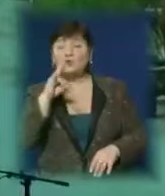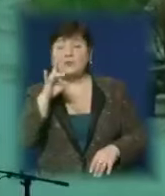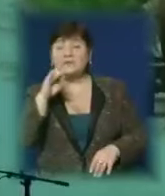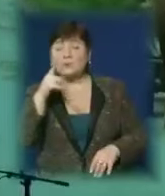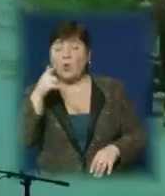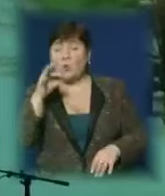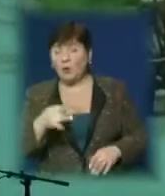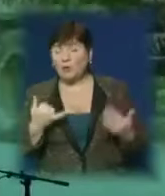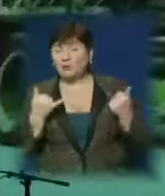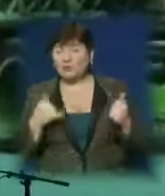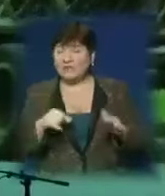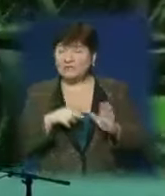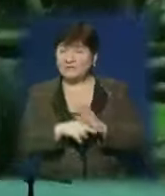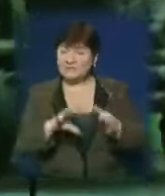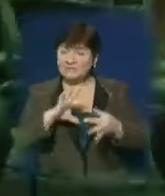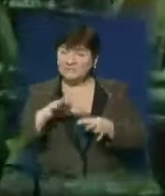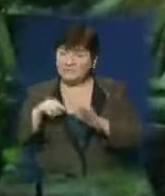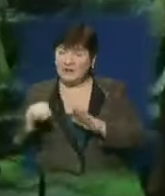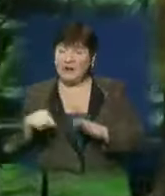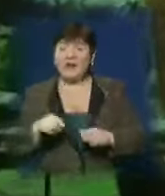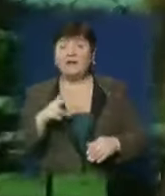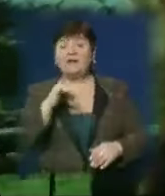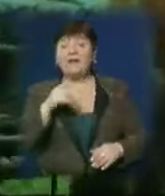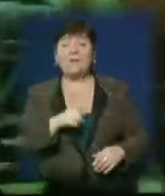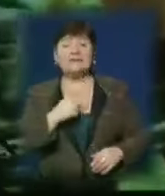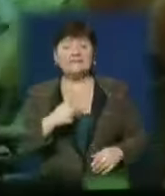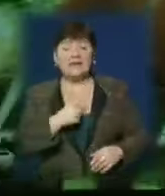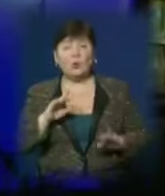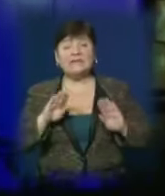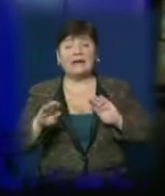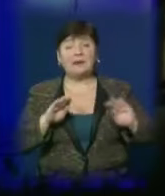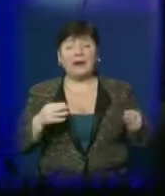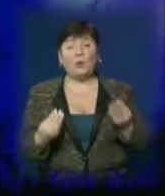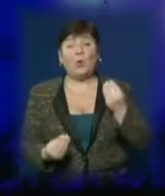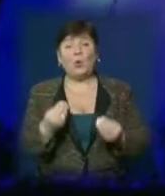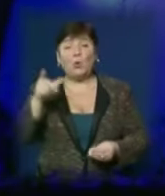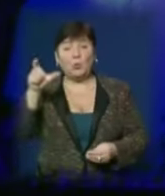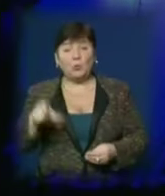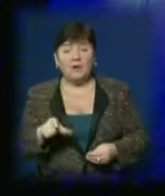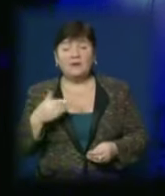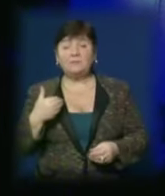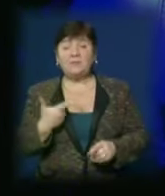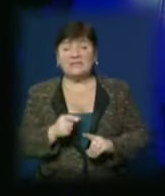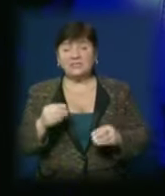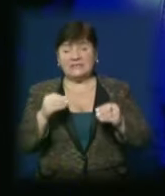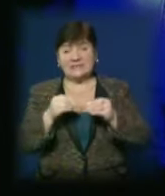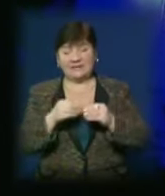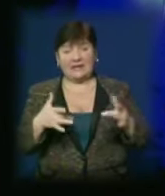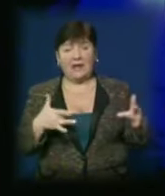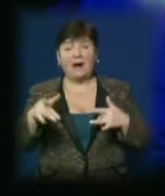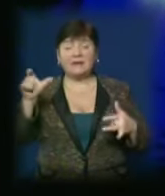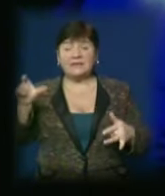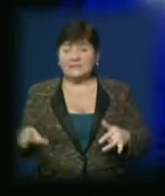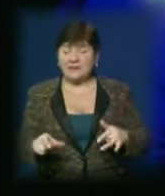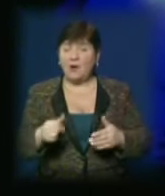поєднує сучасне осмислення твору, авторську поезію і майстерну театральну гру. Задіянні у зйомці більше десятка акторів. Головну